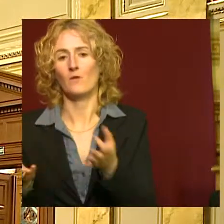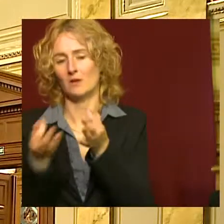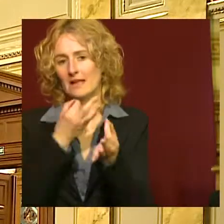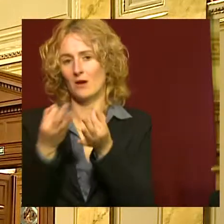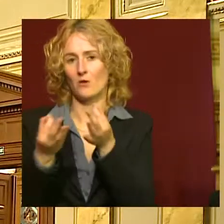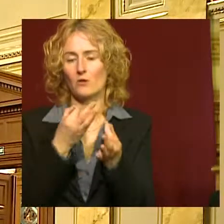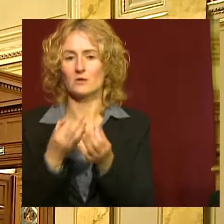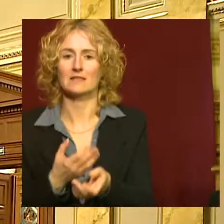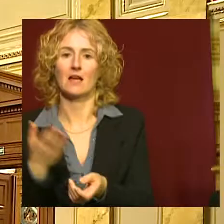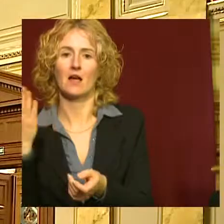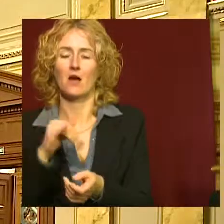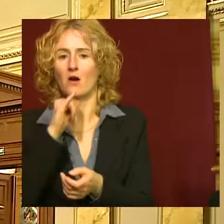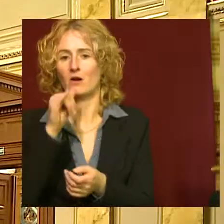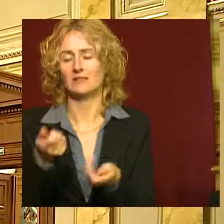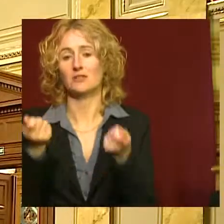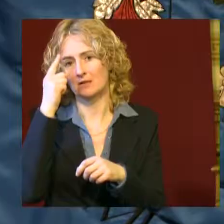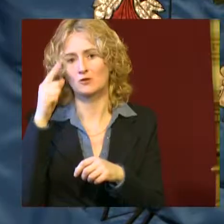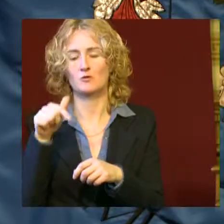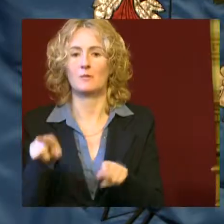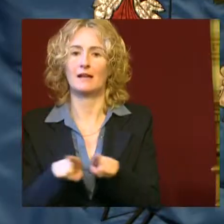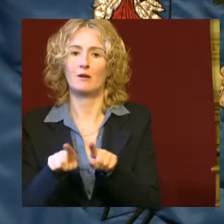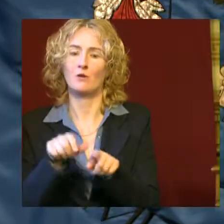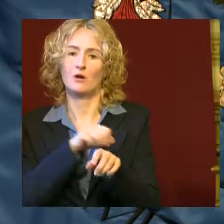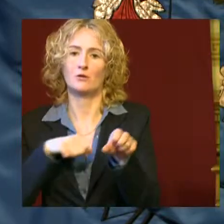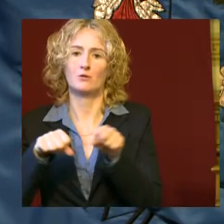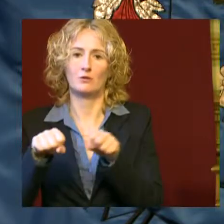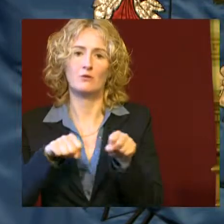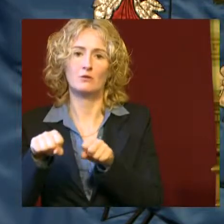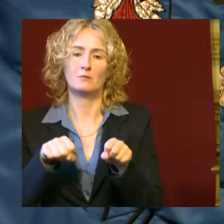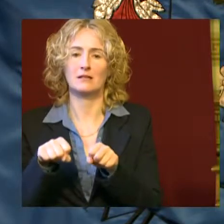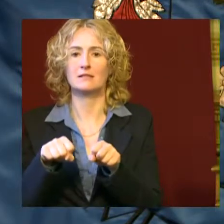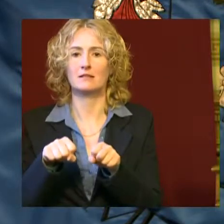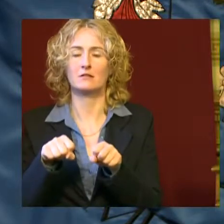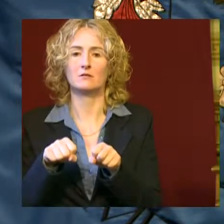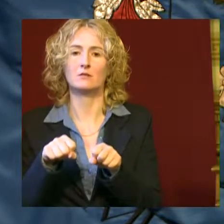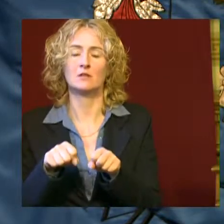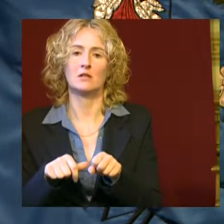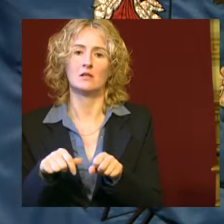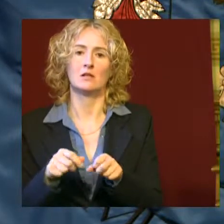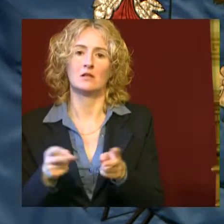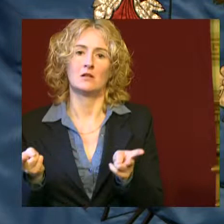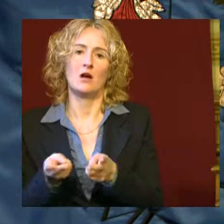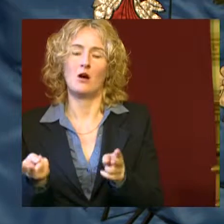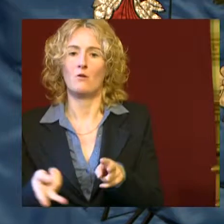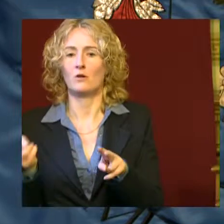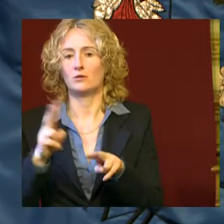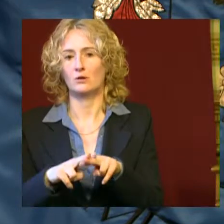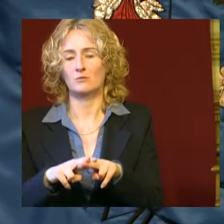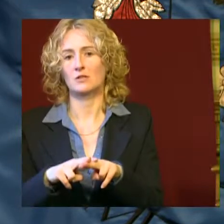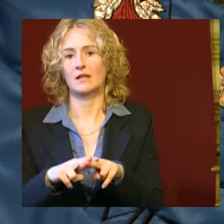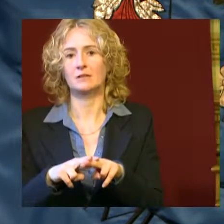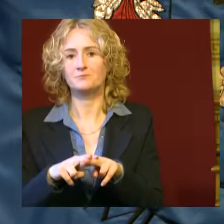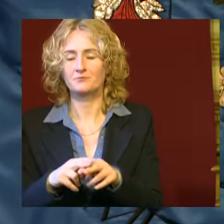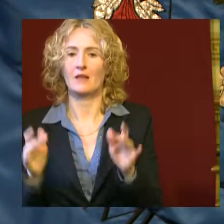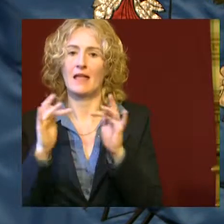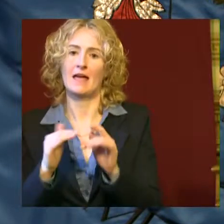elvi állásfoglaláson túl, vagyis a betelepítési kvóta megakadályozását támogató nyilatkozaton túl, egy további döntésre is